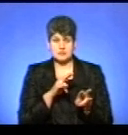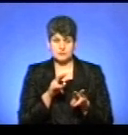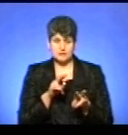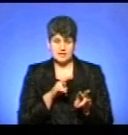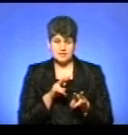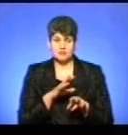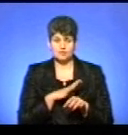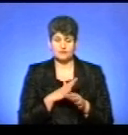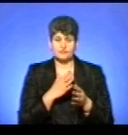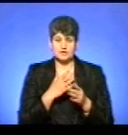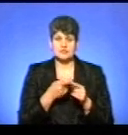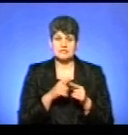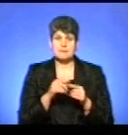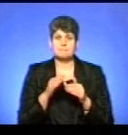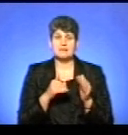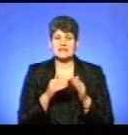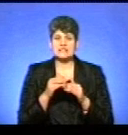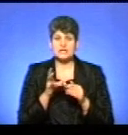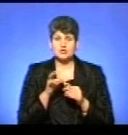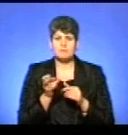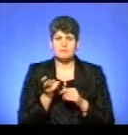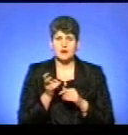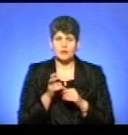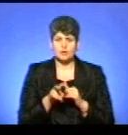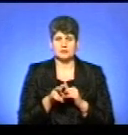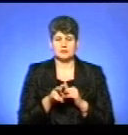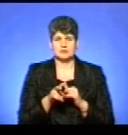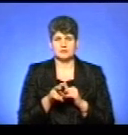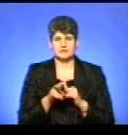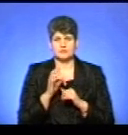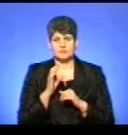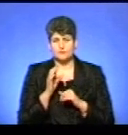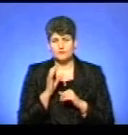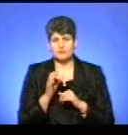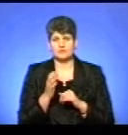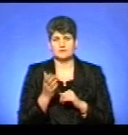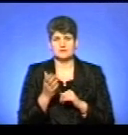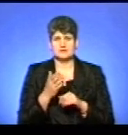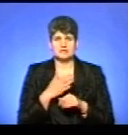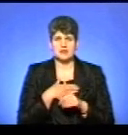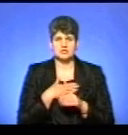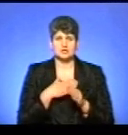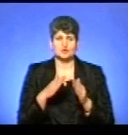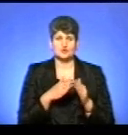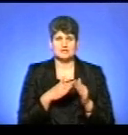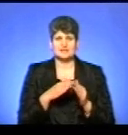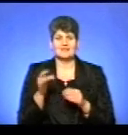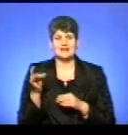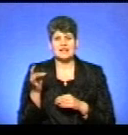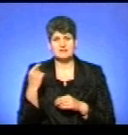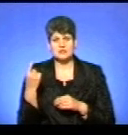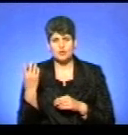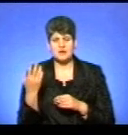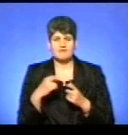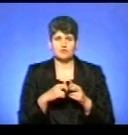встановлено, що це практично заходили особини з наших сусідів або з Рівнівської області, або